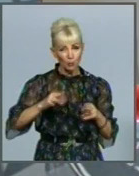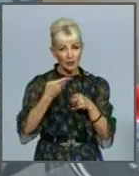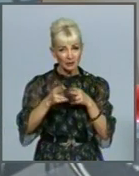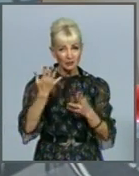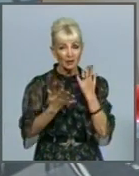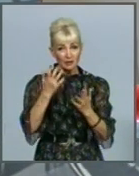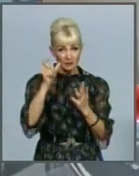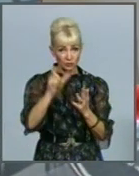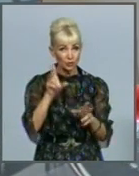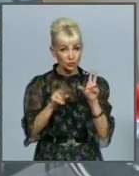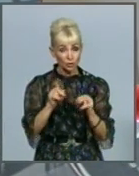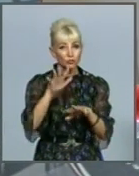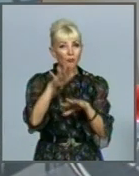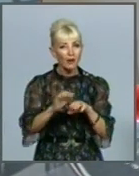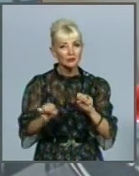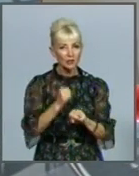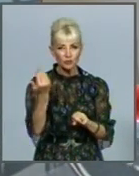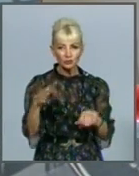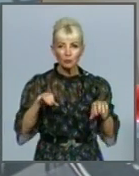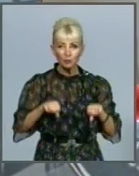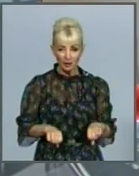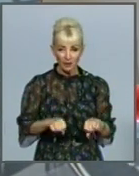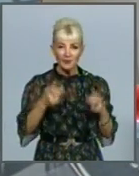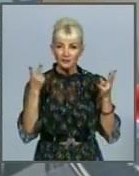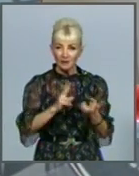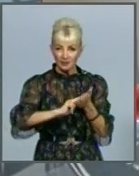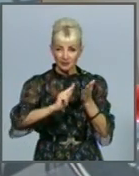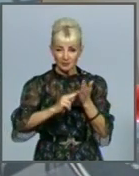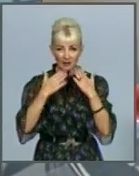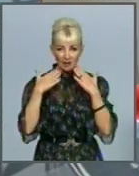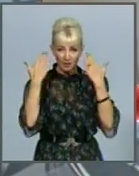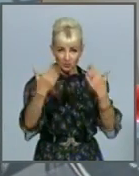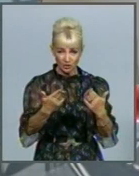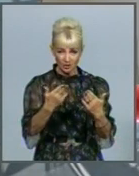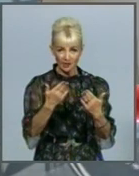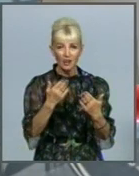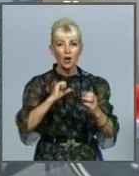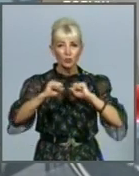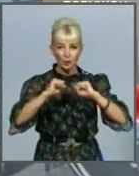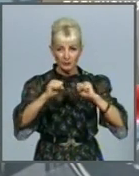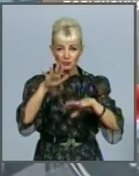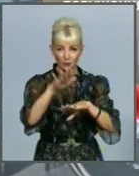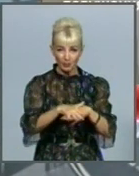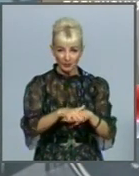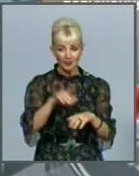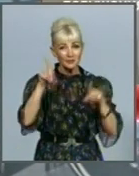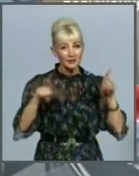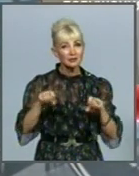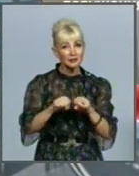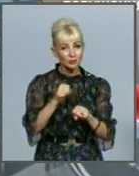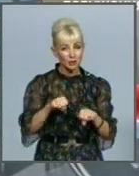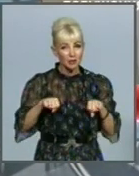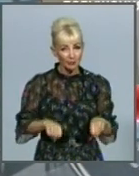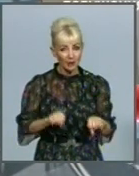споживач вважає, що банк порушив його права, потрібно написати звернення безпосередньо керівнику банку. Деякі порушення прав